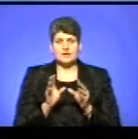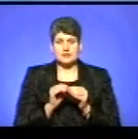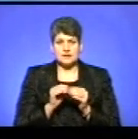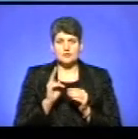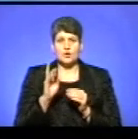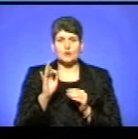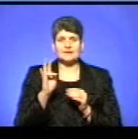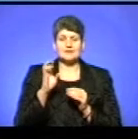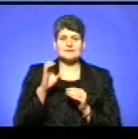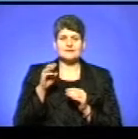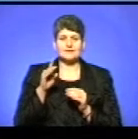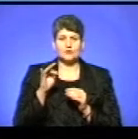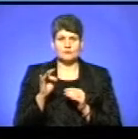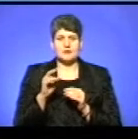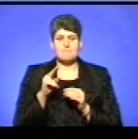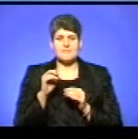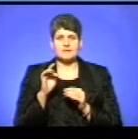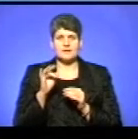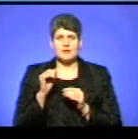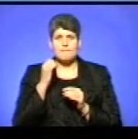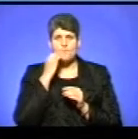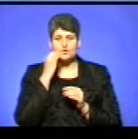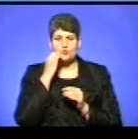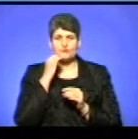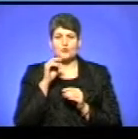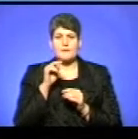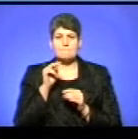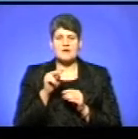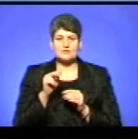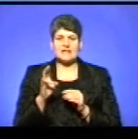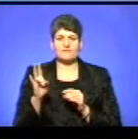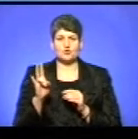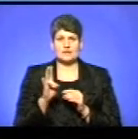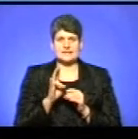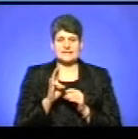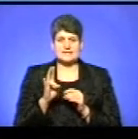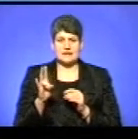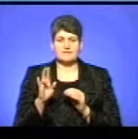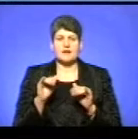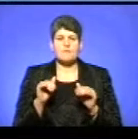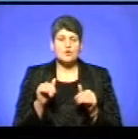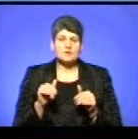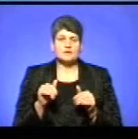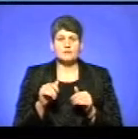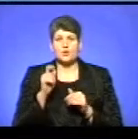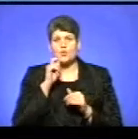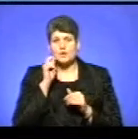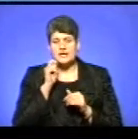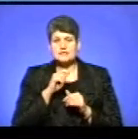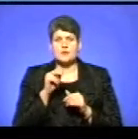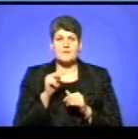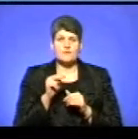Константинопольським патріархатом Московської православної церкви, а потім і Української